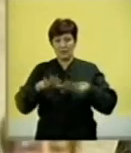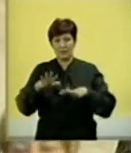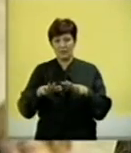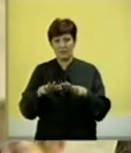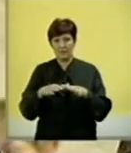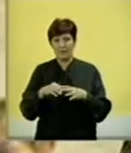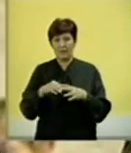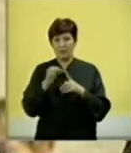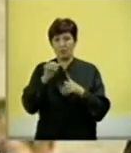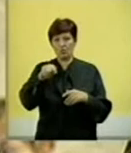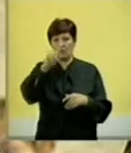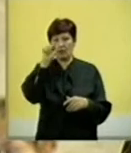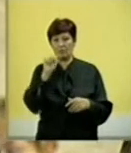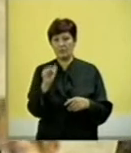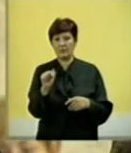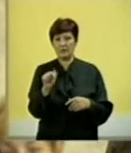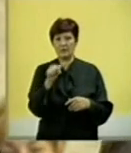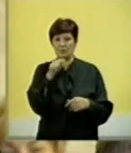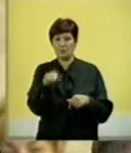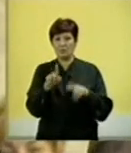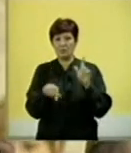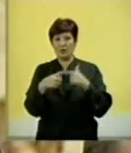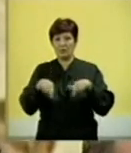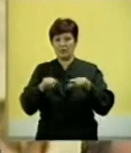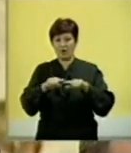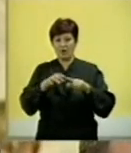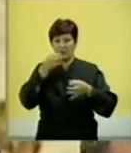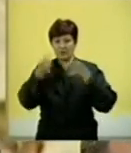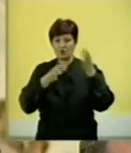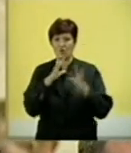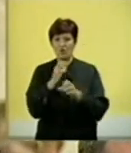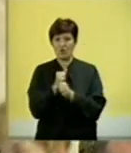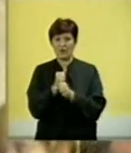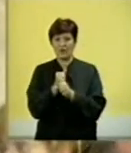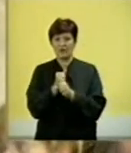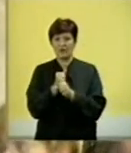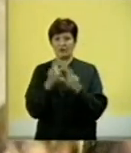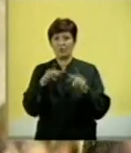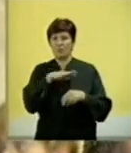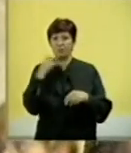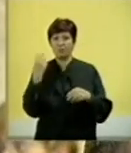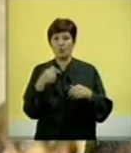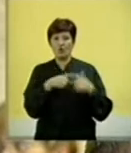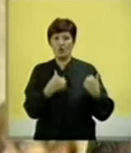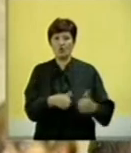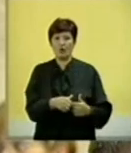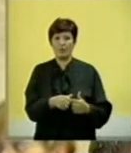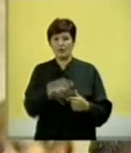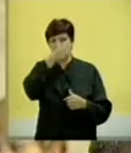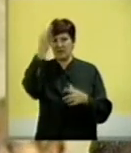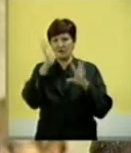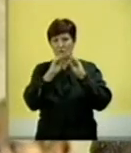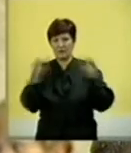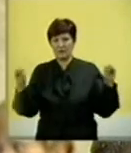upravo po tom pitanju i u tom nekom delu istraživanja koji rade, svakako da imaju pun doprinos nacionalnih savjeta